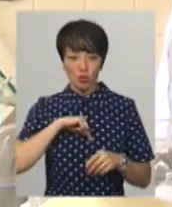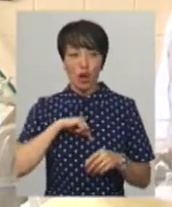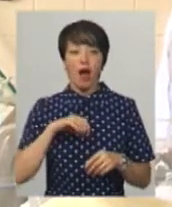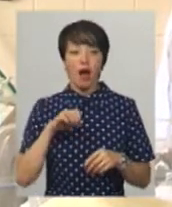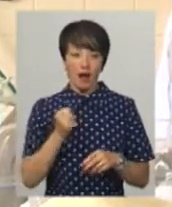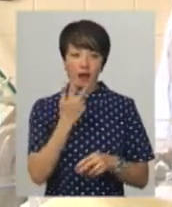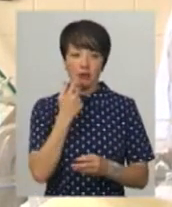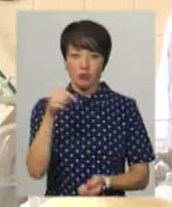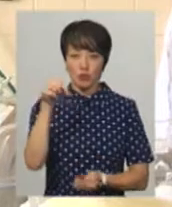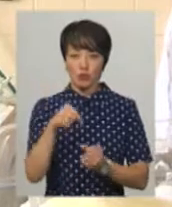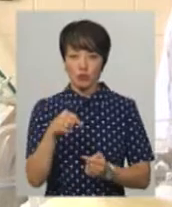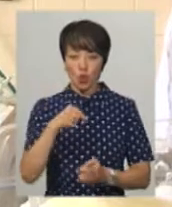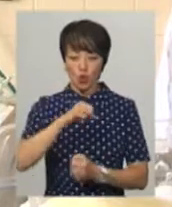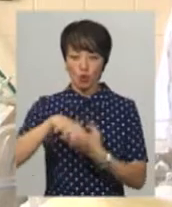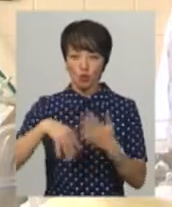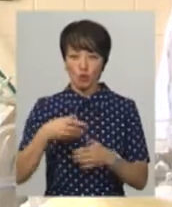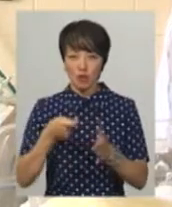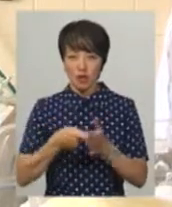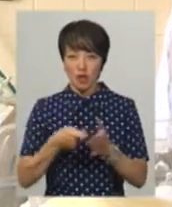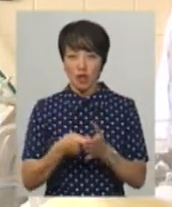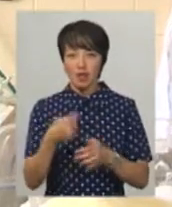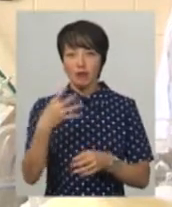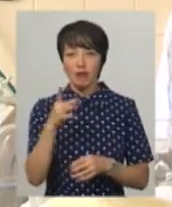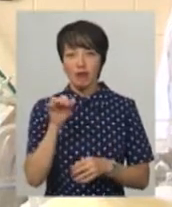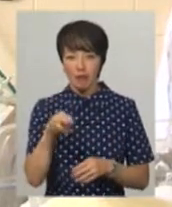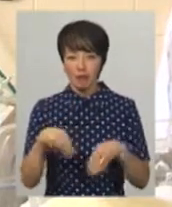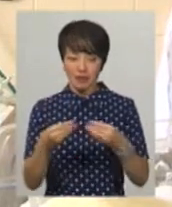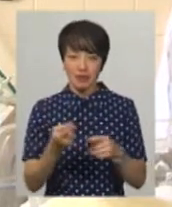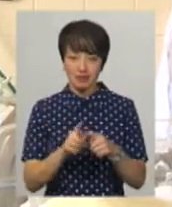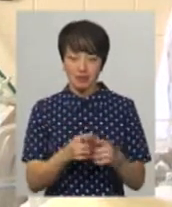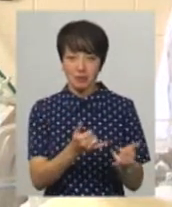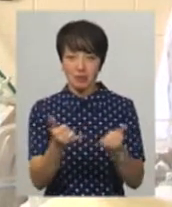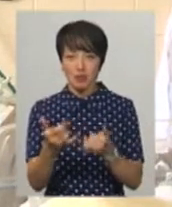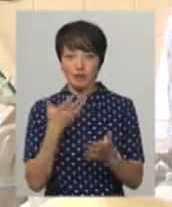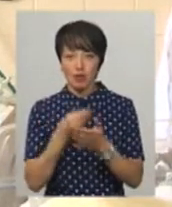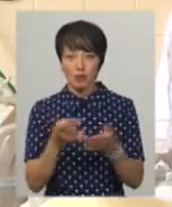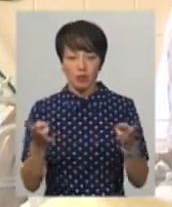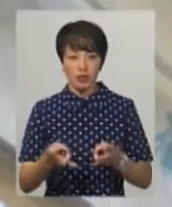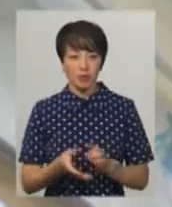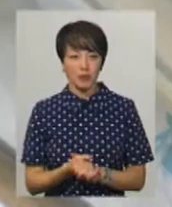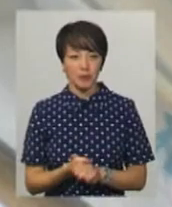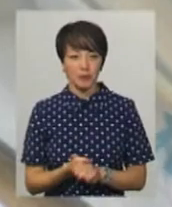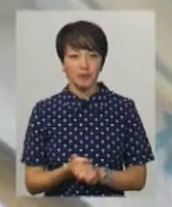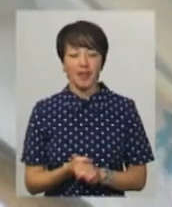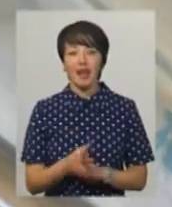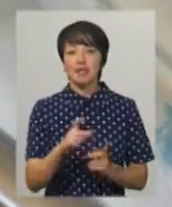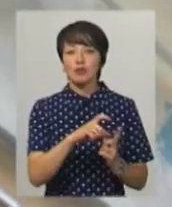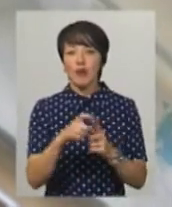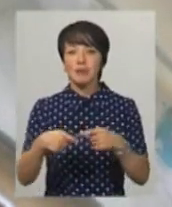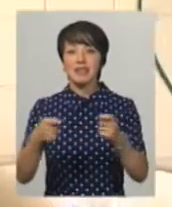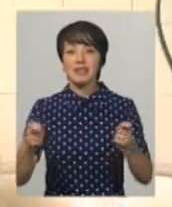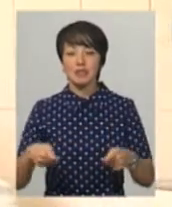адаптованою молочною сумішою. На сьогодні засвоює по 40 грам, чим, в принципі, забезпечує свої потреби. За словами